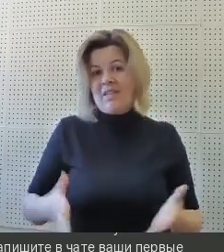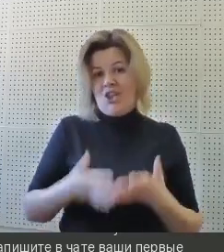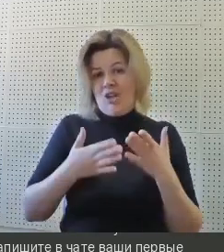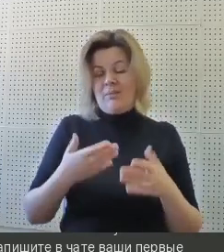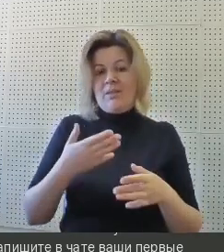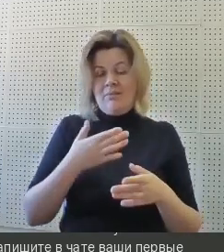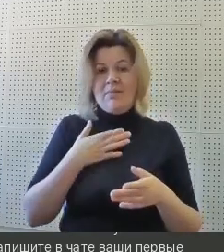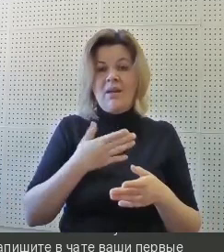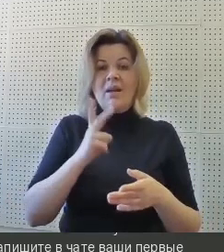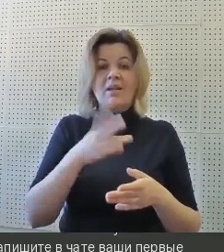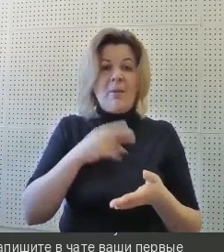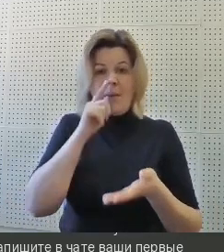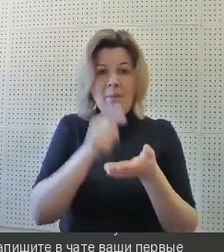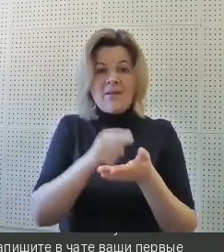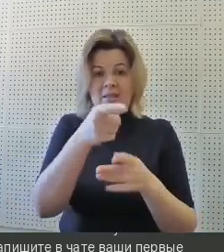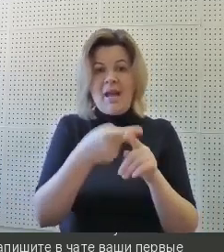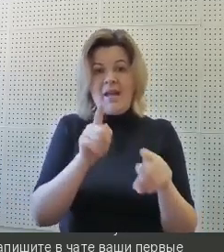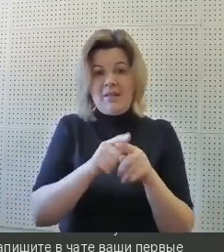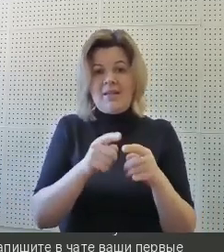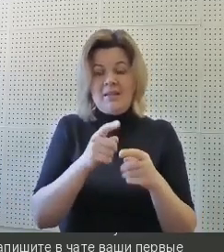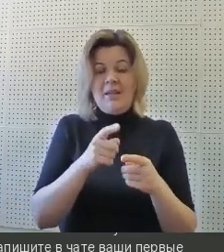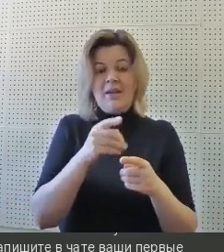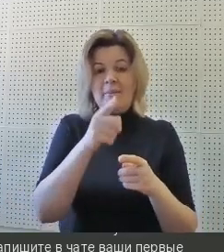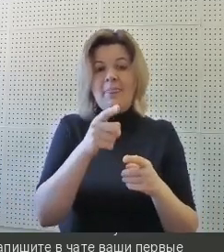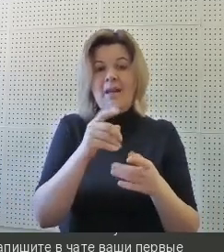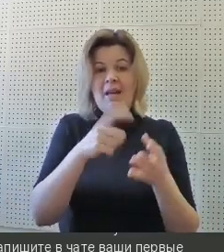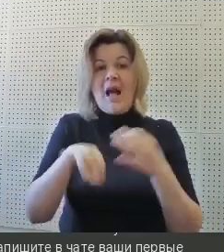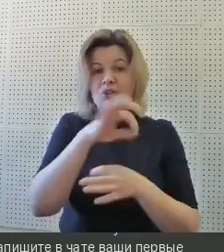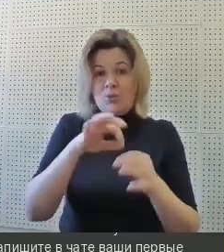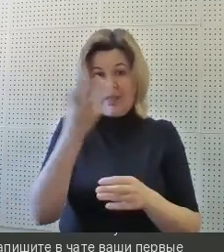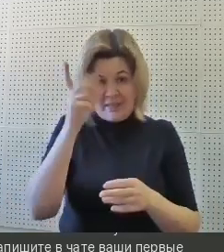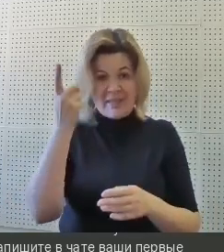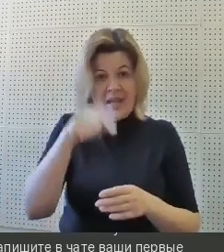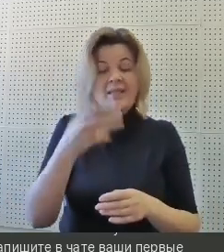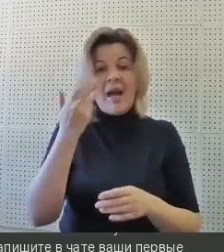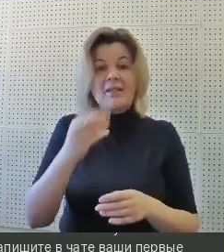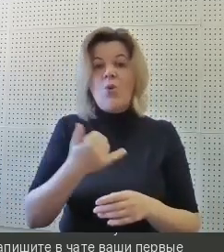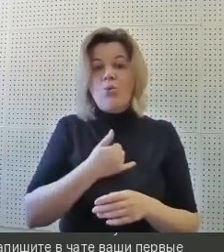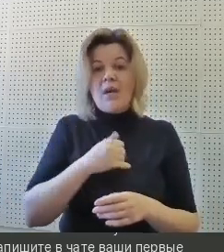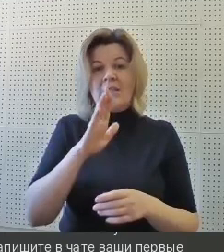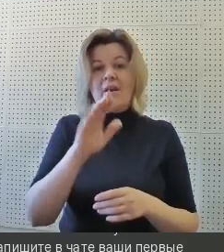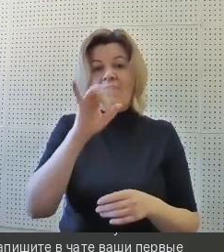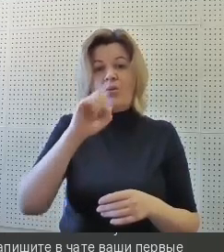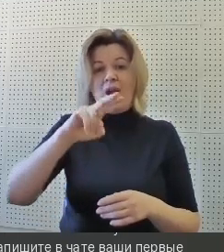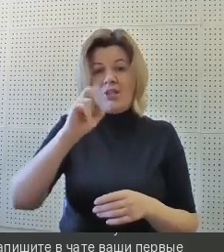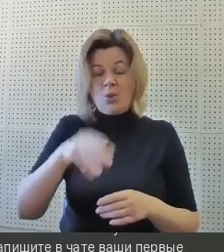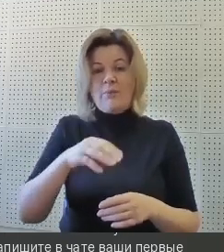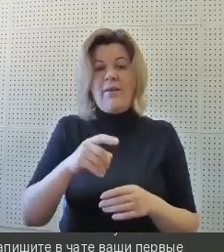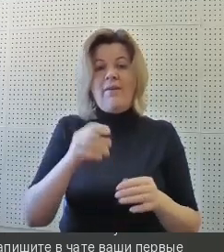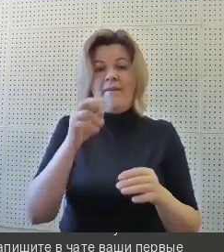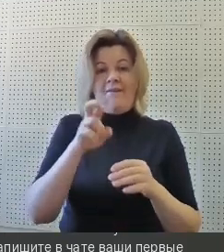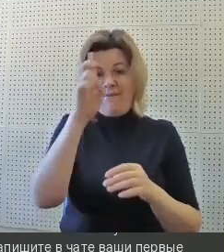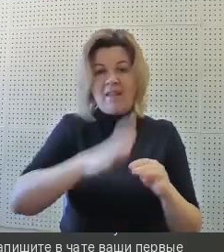мы. Нам попался такой инструмент, знаете, когда? У нас в Уральском федеральном округе на протяжении трех последних